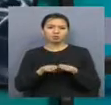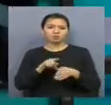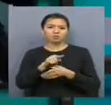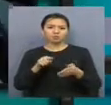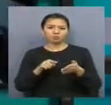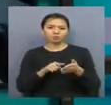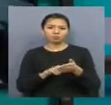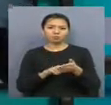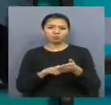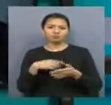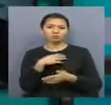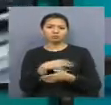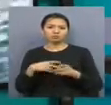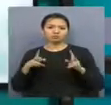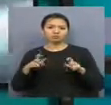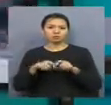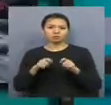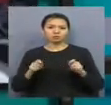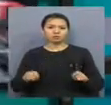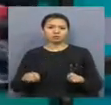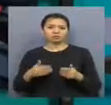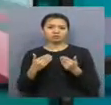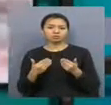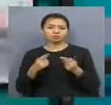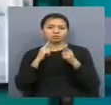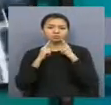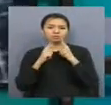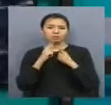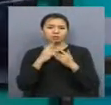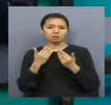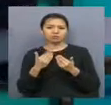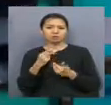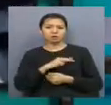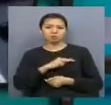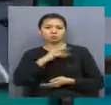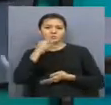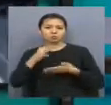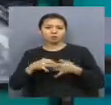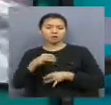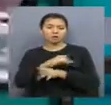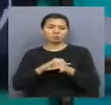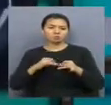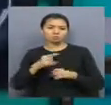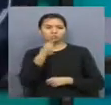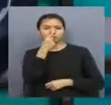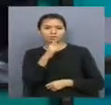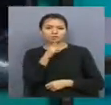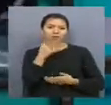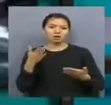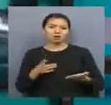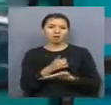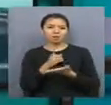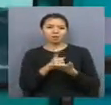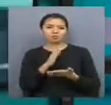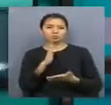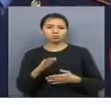бойынша әлеметтік маңызды тақырып тар сөз болды. Жейін барысында бұйылғы жұмыс нәтижесі талқыланып, алдағы уақытқа міндетті